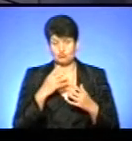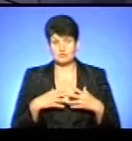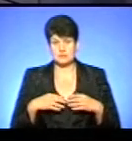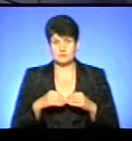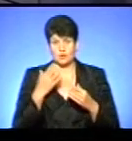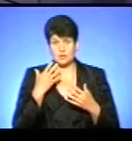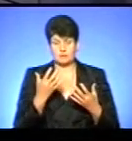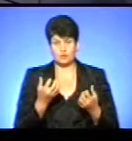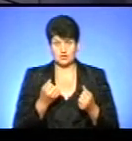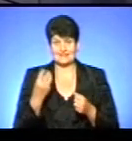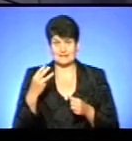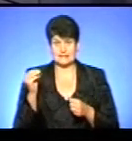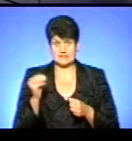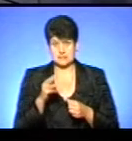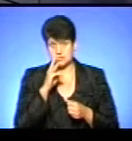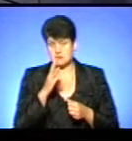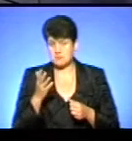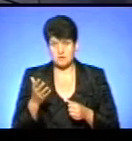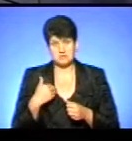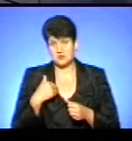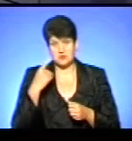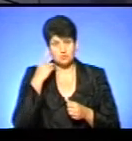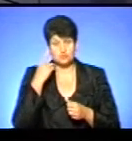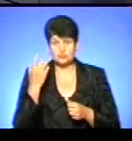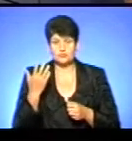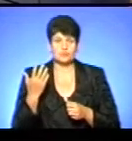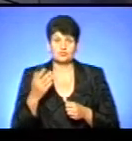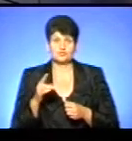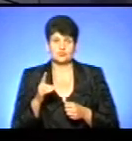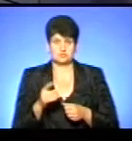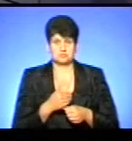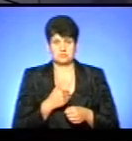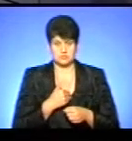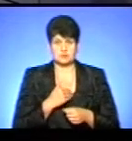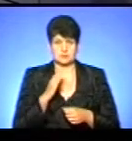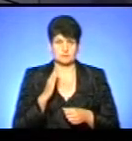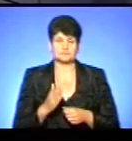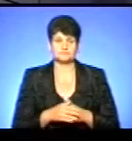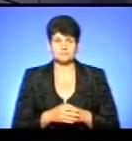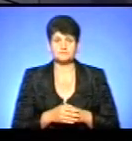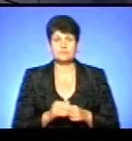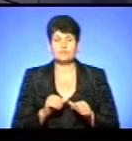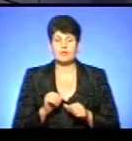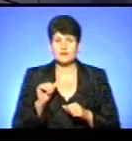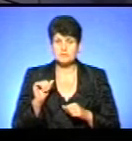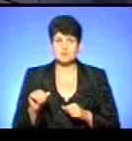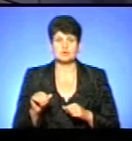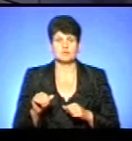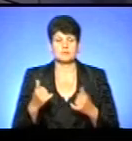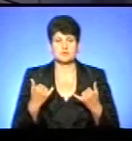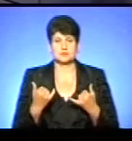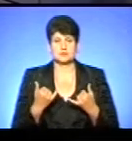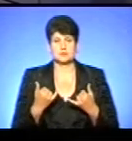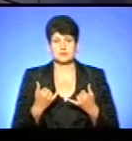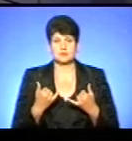отримаєш 30 тисяч зарплати, і я думаю, що мотивація буде досить суттєва. Крім цього, ми сьогодні